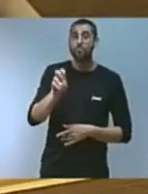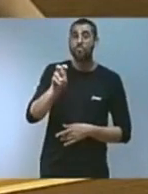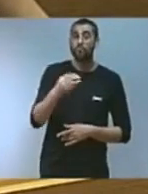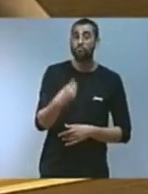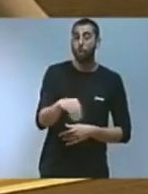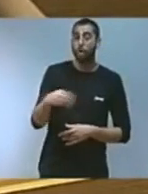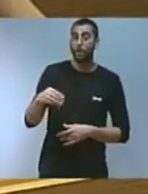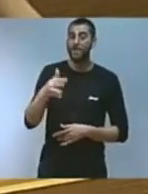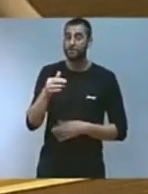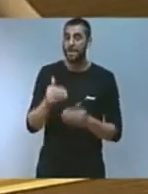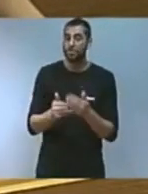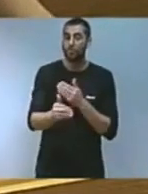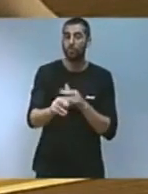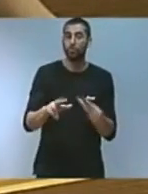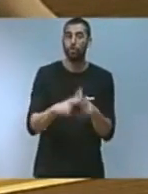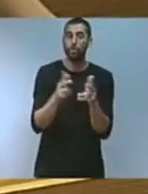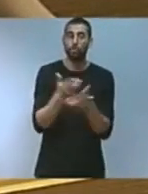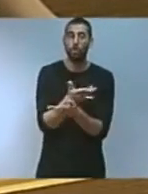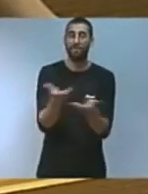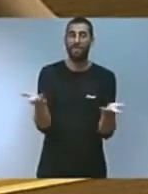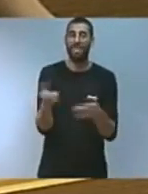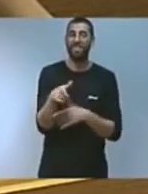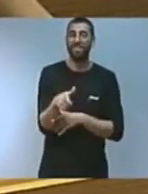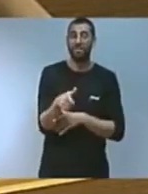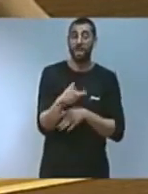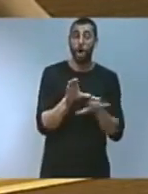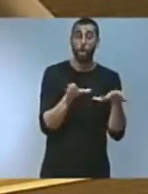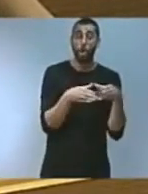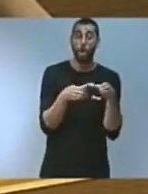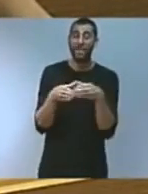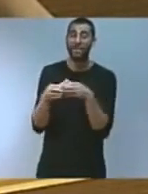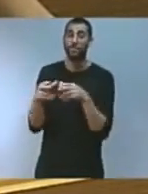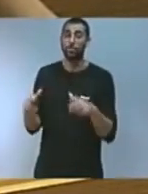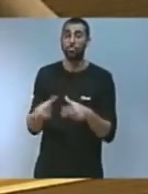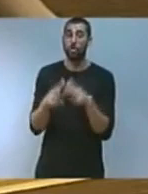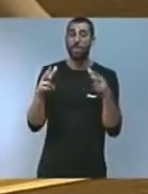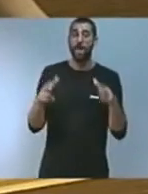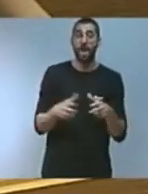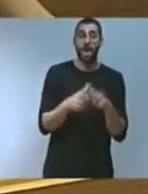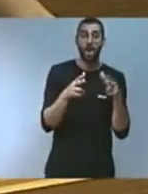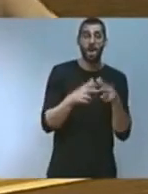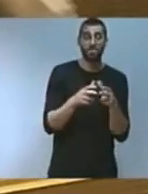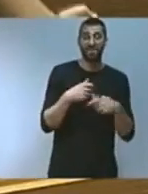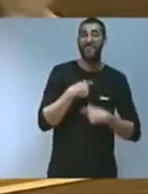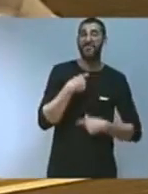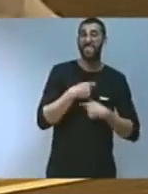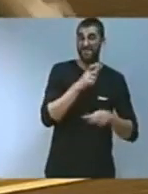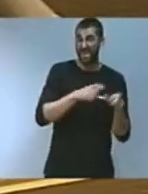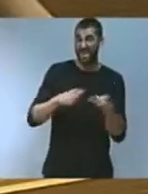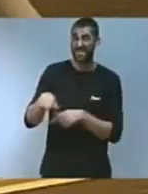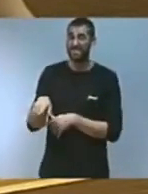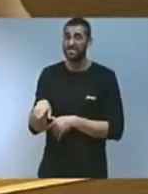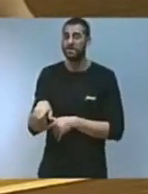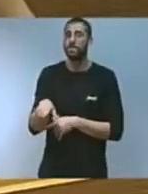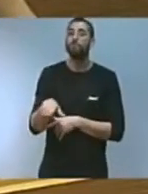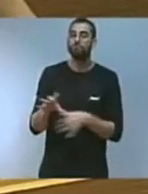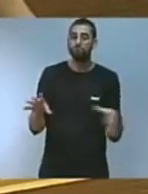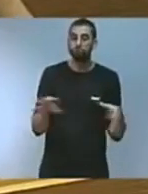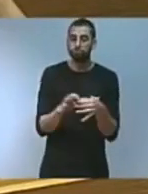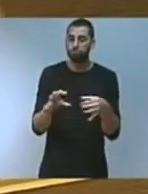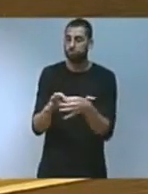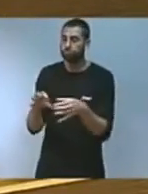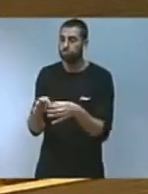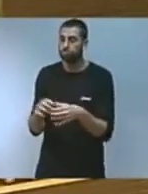futur de la nostra societat qui des de col·lectius socials, des de la societat civil, s'uneixen per recordar-nos que no podem